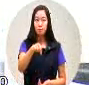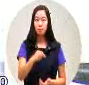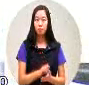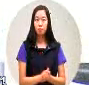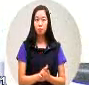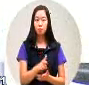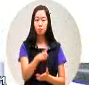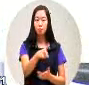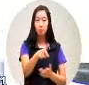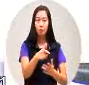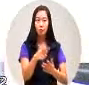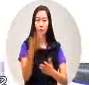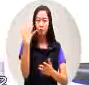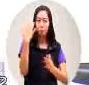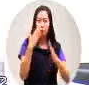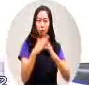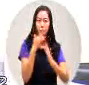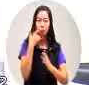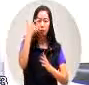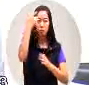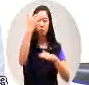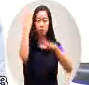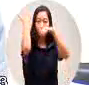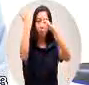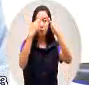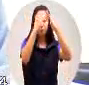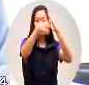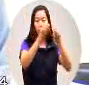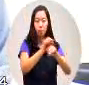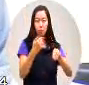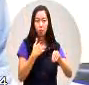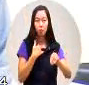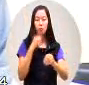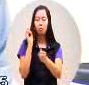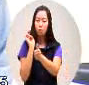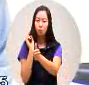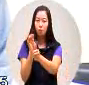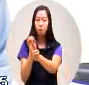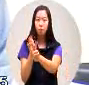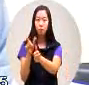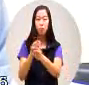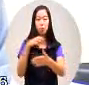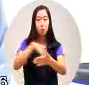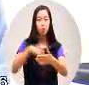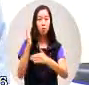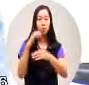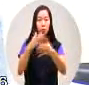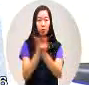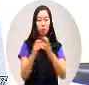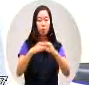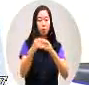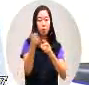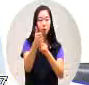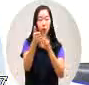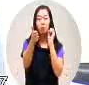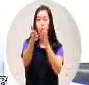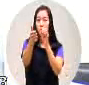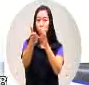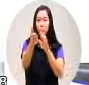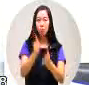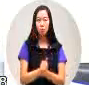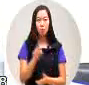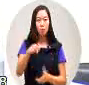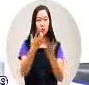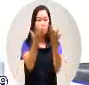地所以我要奉劝我们的内政部部长李宏远这个